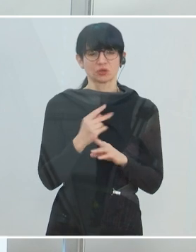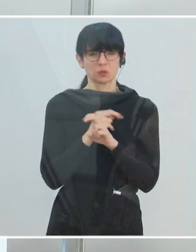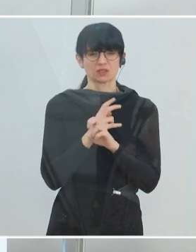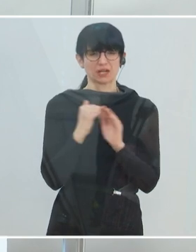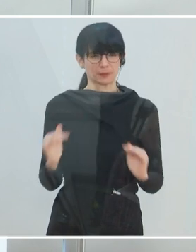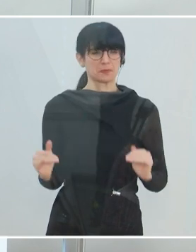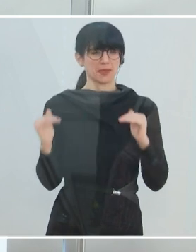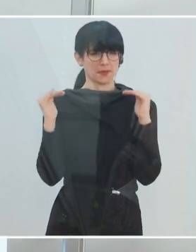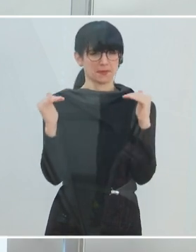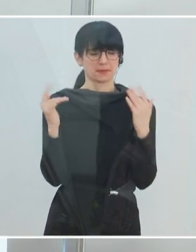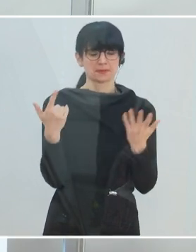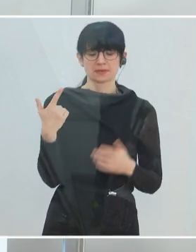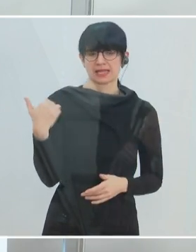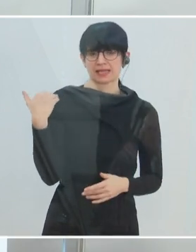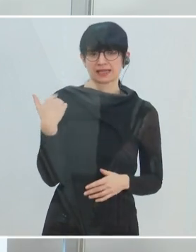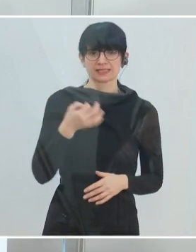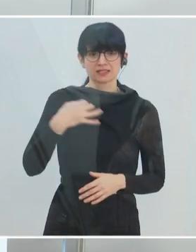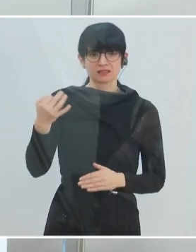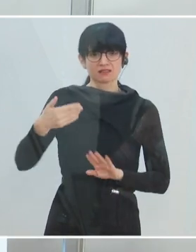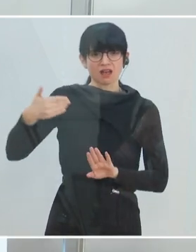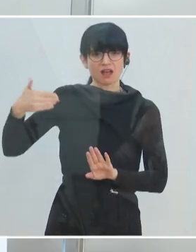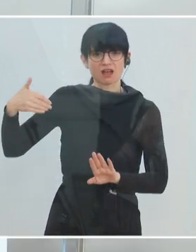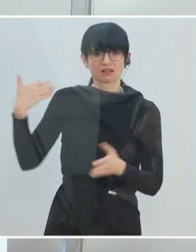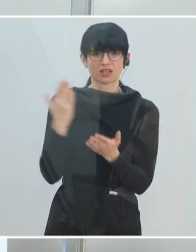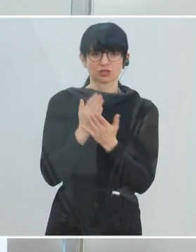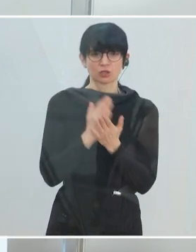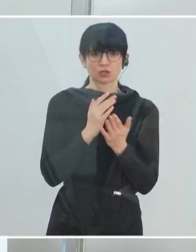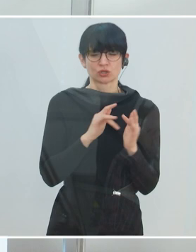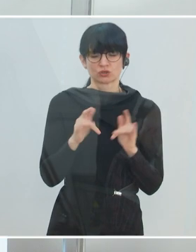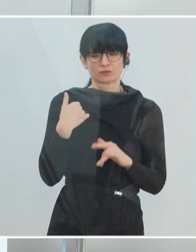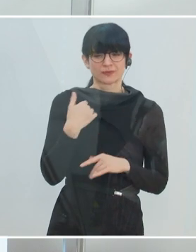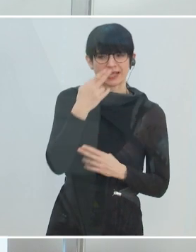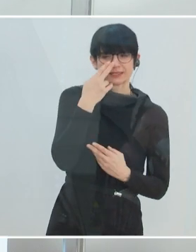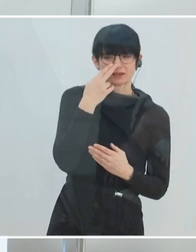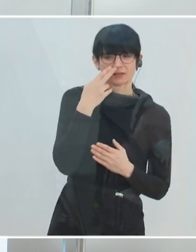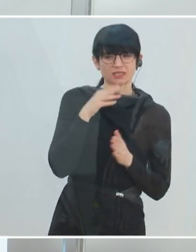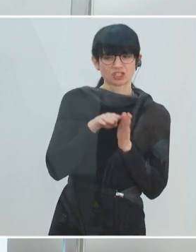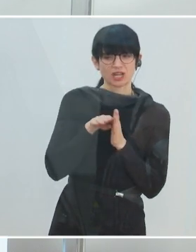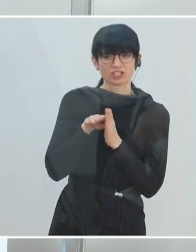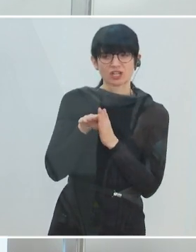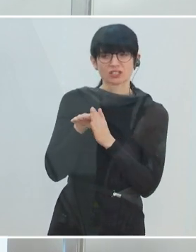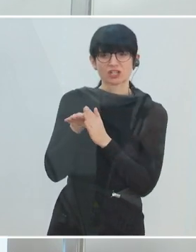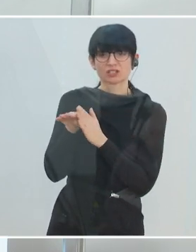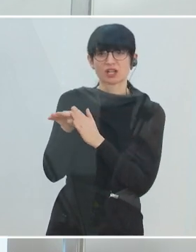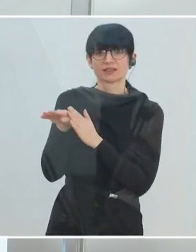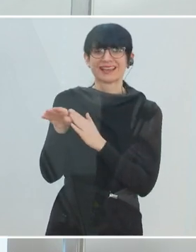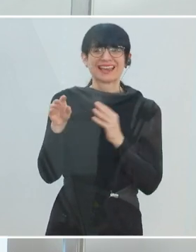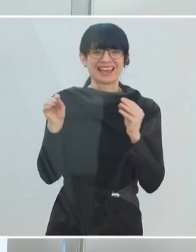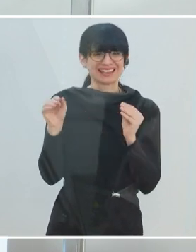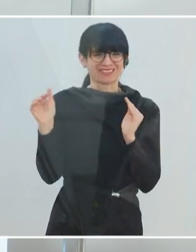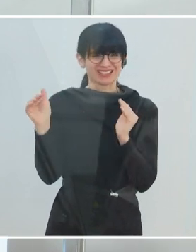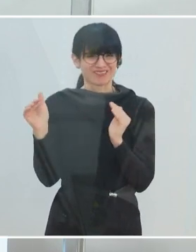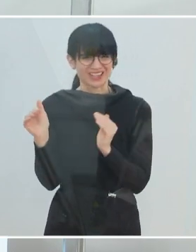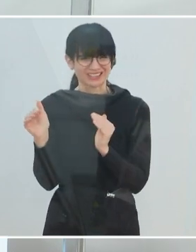Wir haben ja in den letzten Tagen bereits schrittweise Erhöhungen registrieren müssen, heute wieder etwas geringer im Vergleich